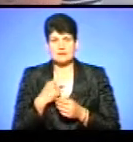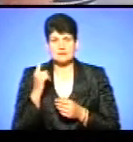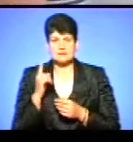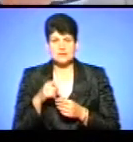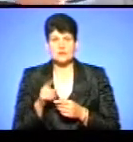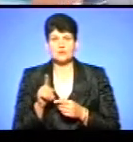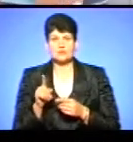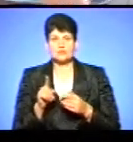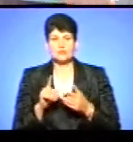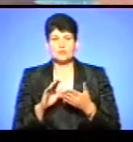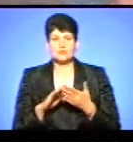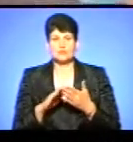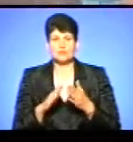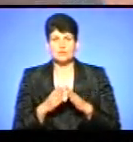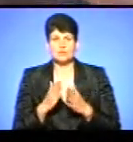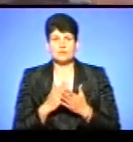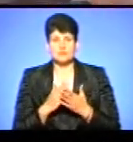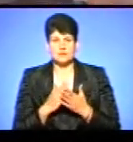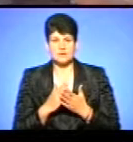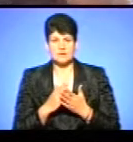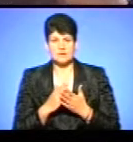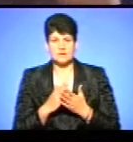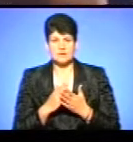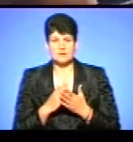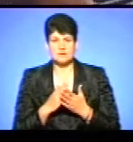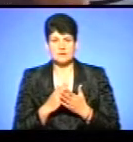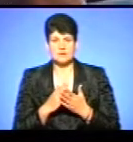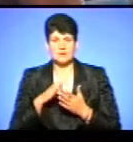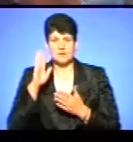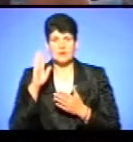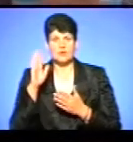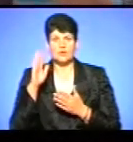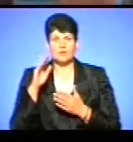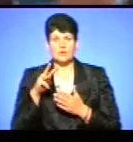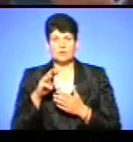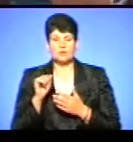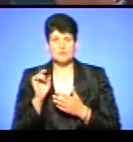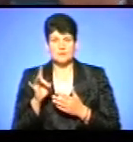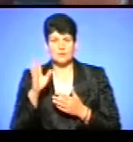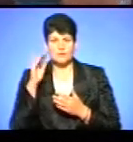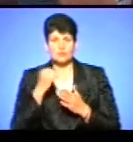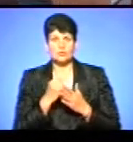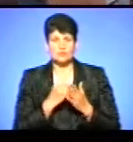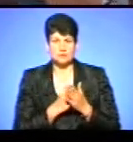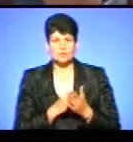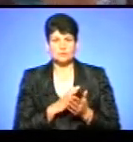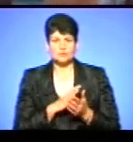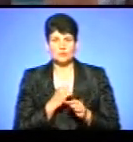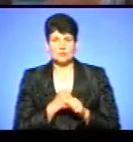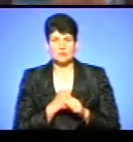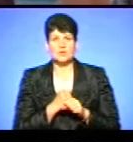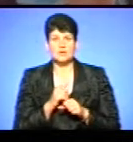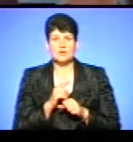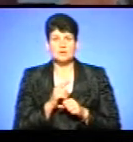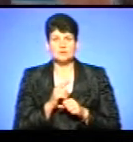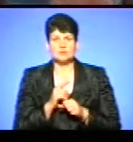водоканалу робив, є водомір від водоканалу, що до водоканалу. А що він